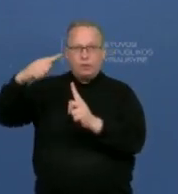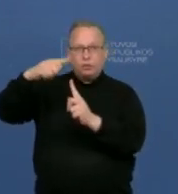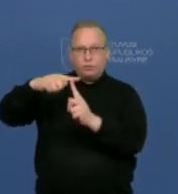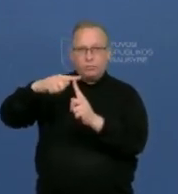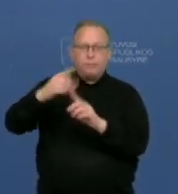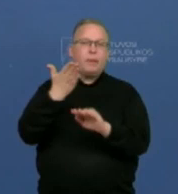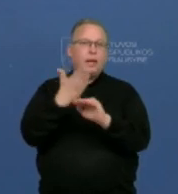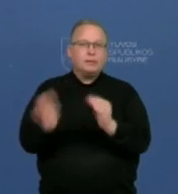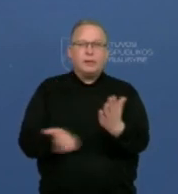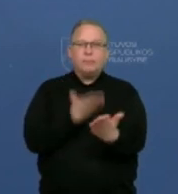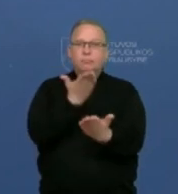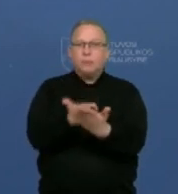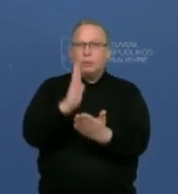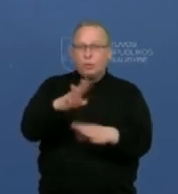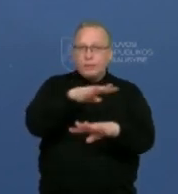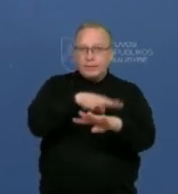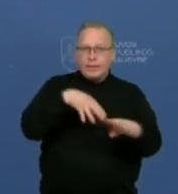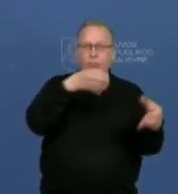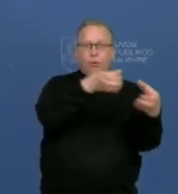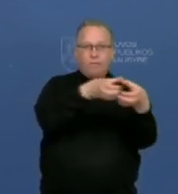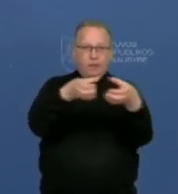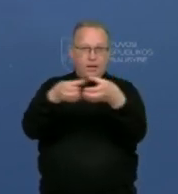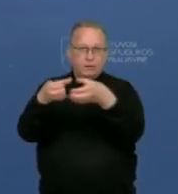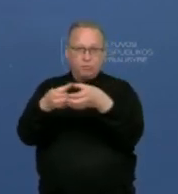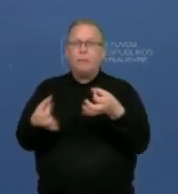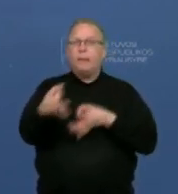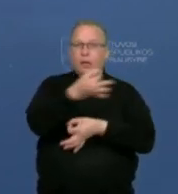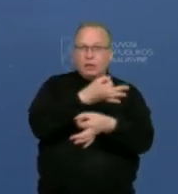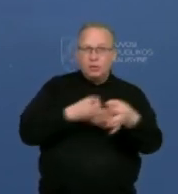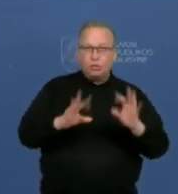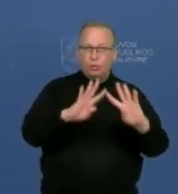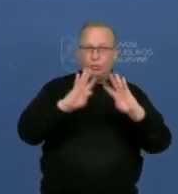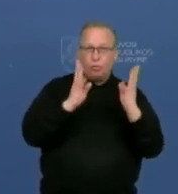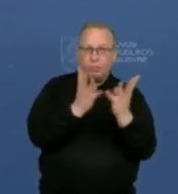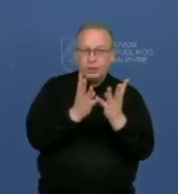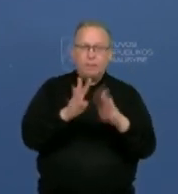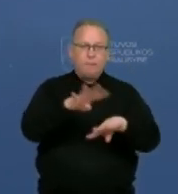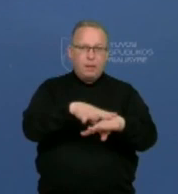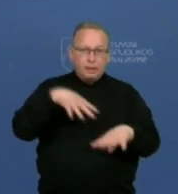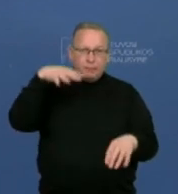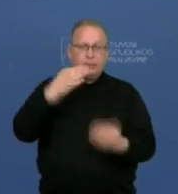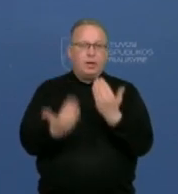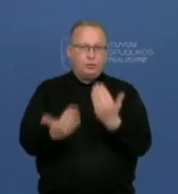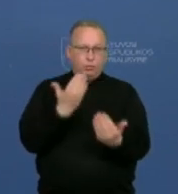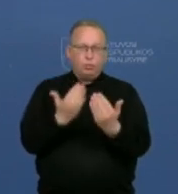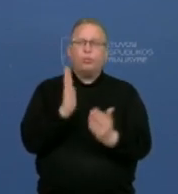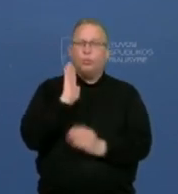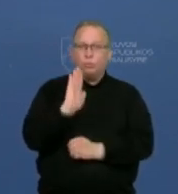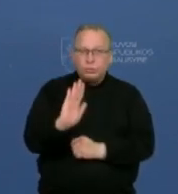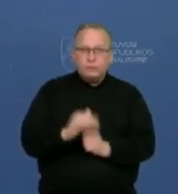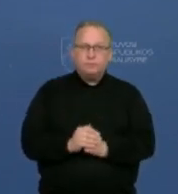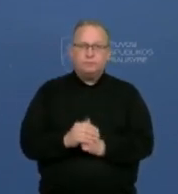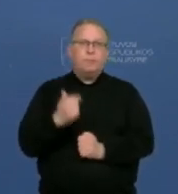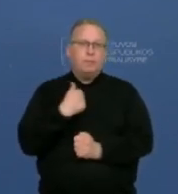Atskirai pristatysime ir Seimo frakcijoms, diskusijų komitete, diskusijų parlamente turbūt kaip ir visada bus,